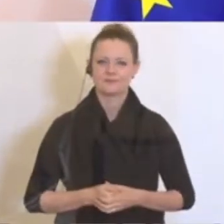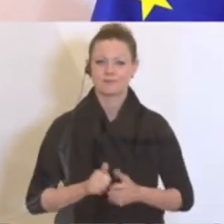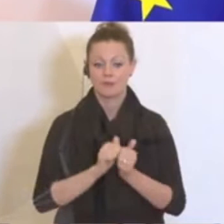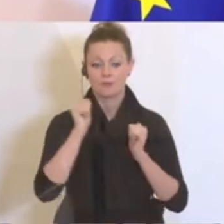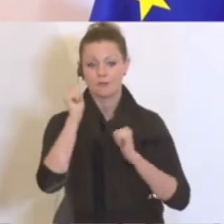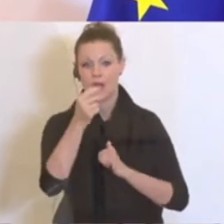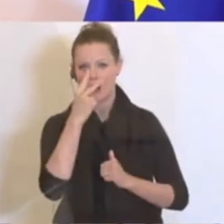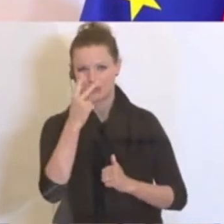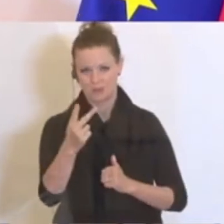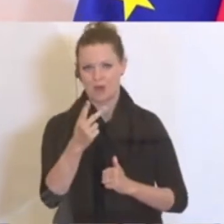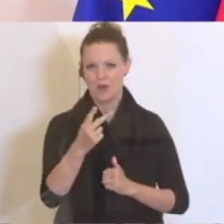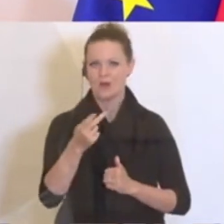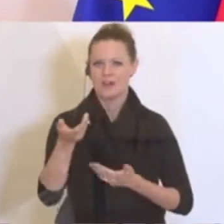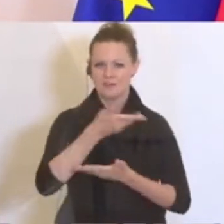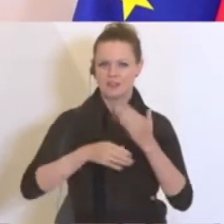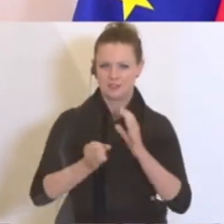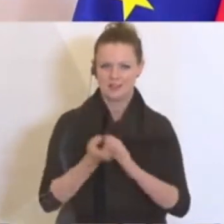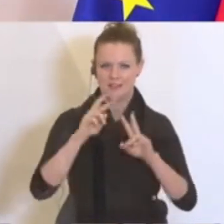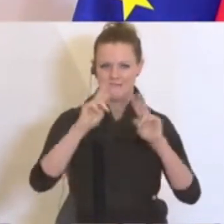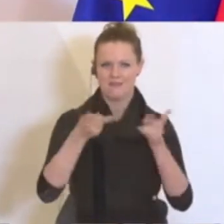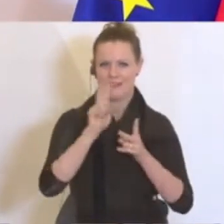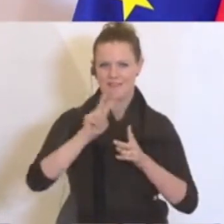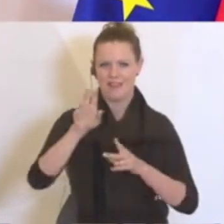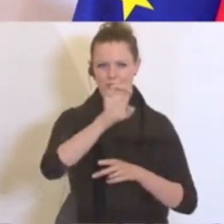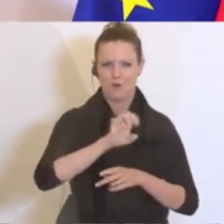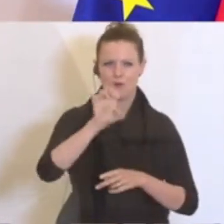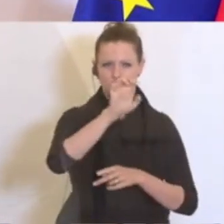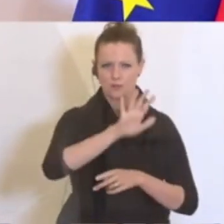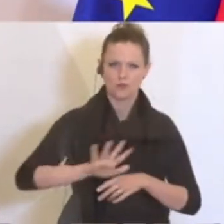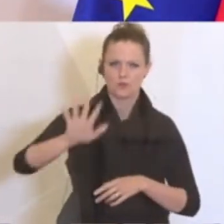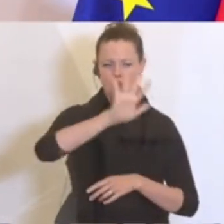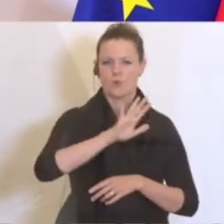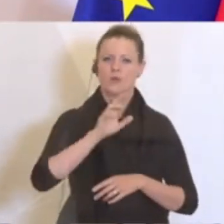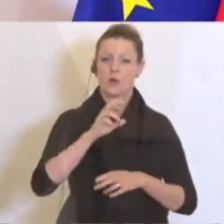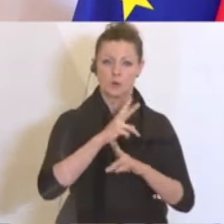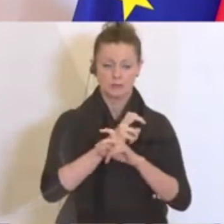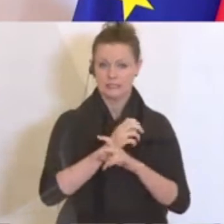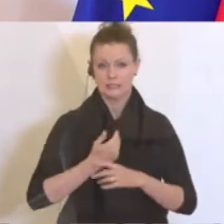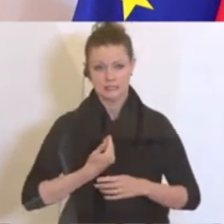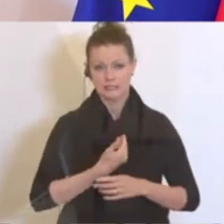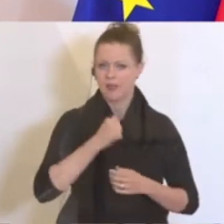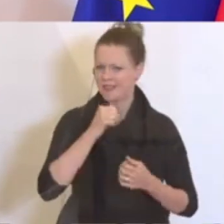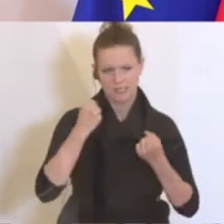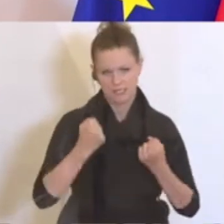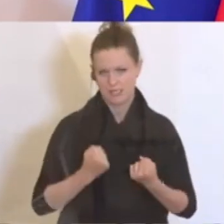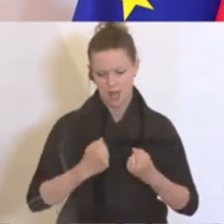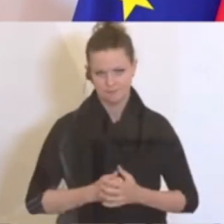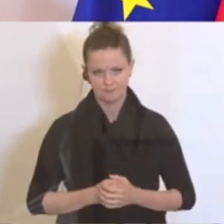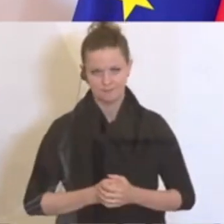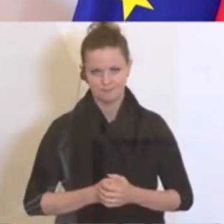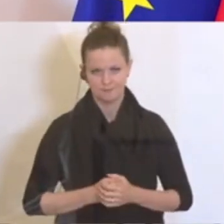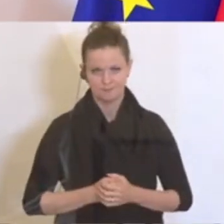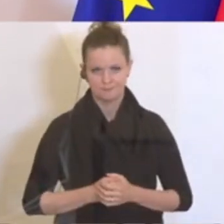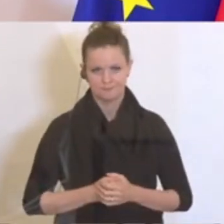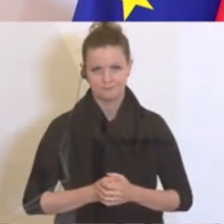Prognosen für das Wirtschaftswachstum auf der ganzen Welt in der Europäischen Union und auch für Österreich sind höchst unsicher. Wenn man ihnen